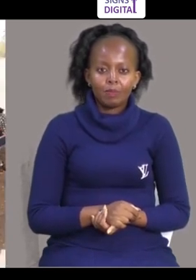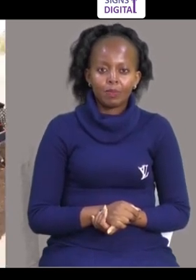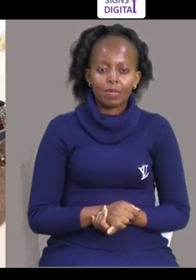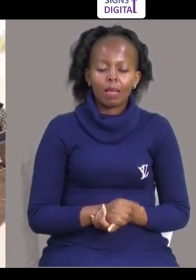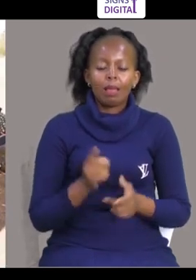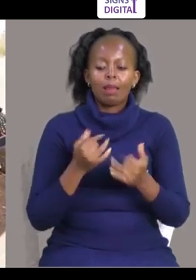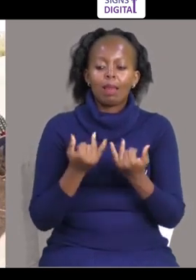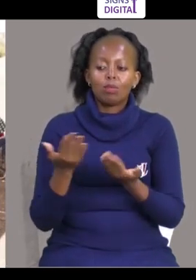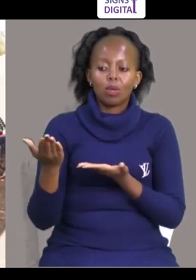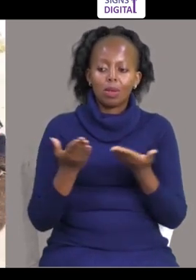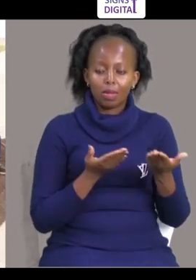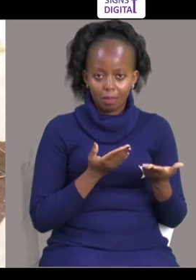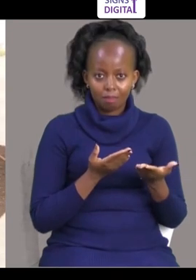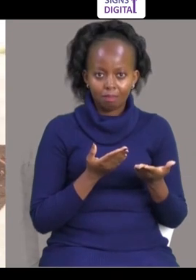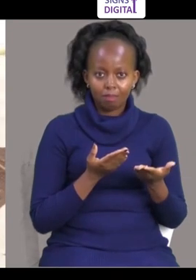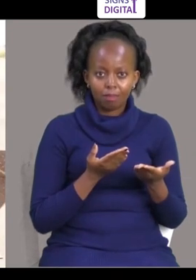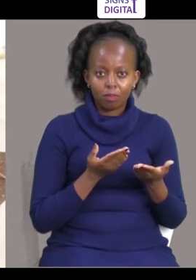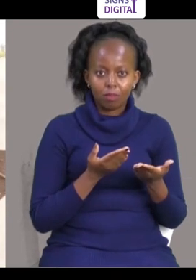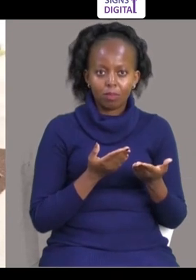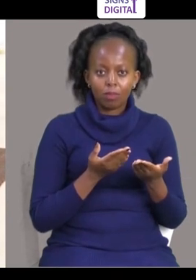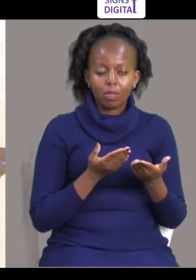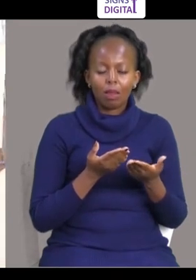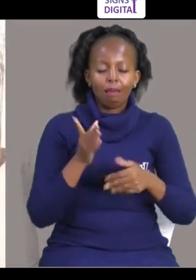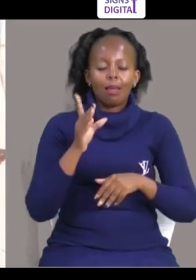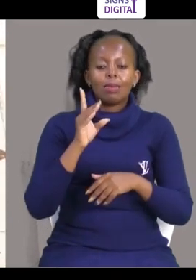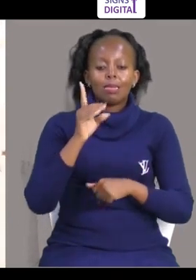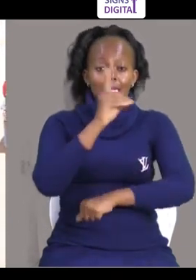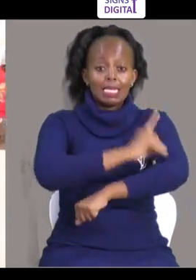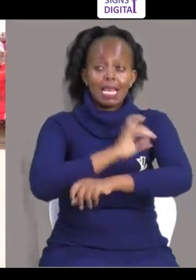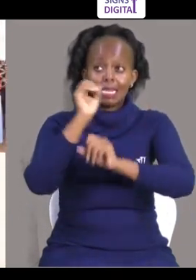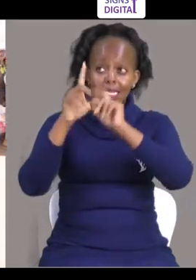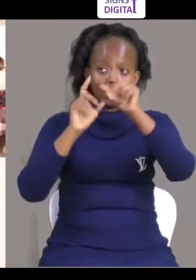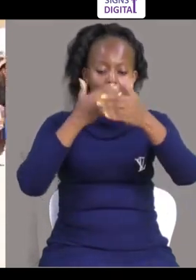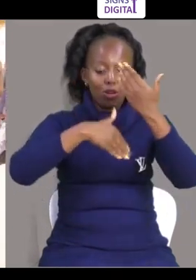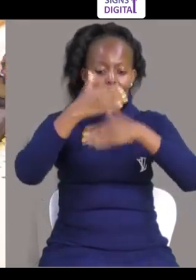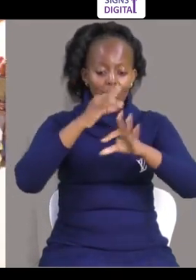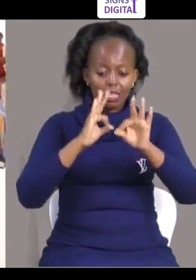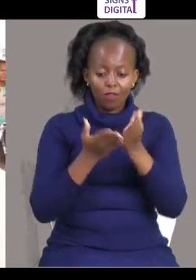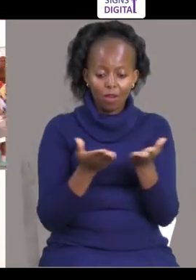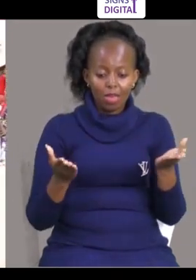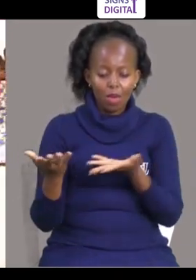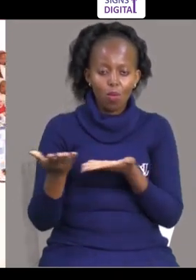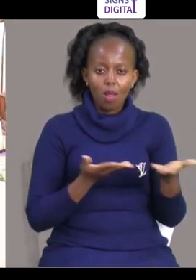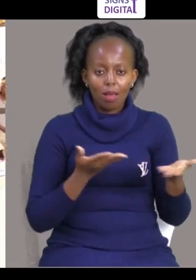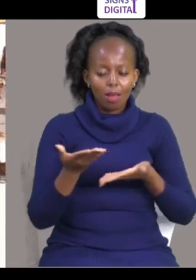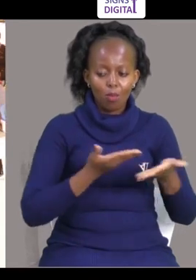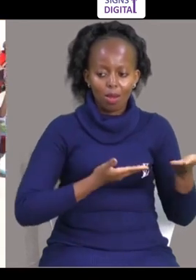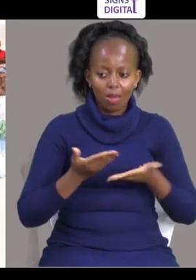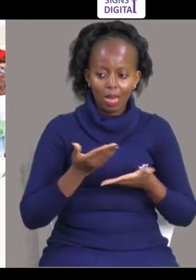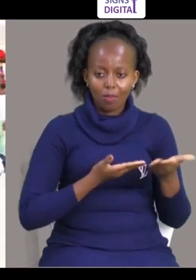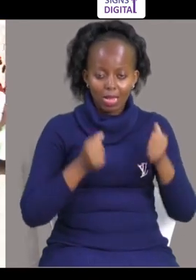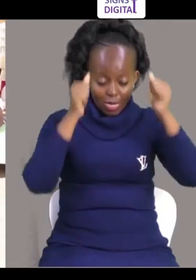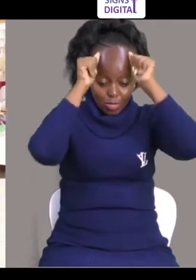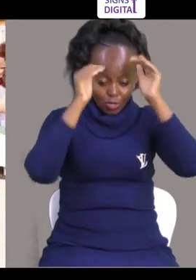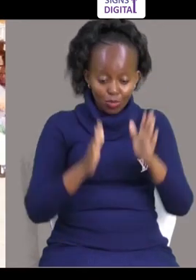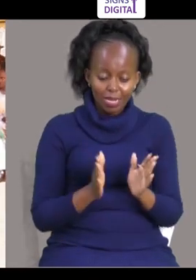Netawaita shirika la Daystar University Kama tupo nao hapa